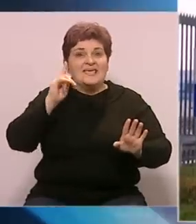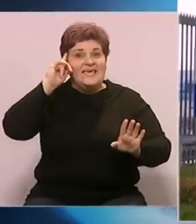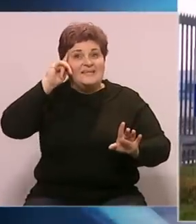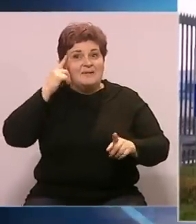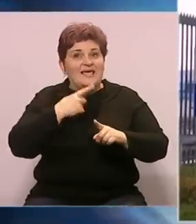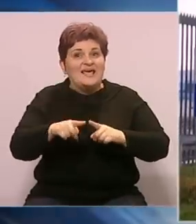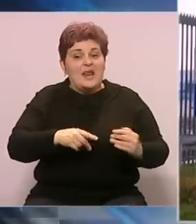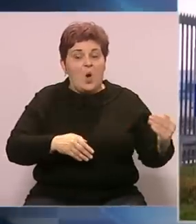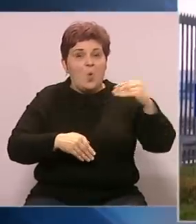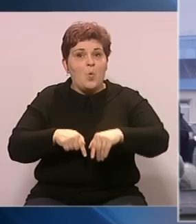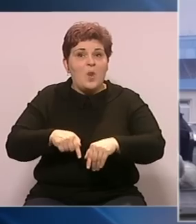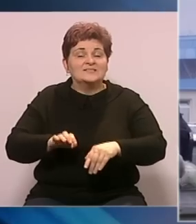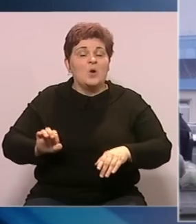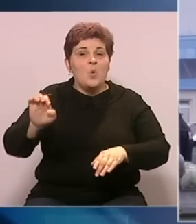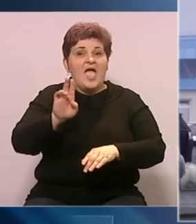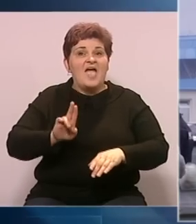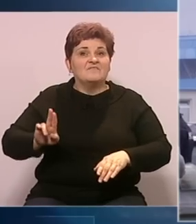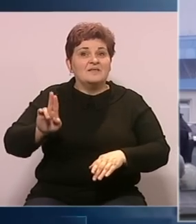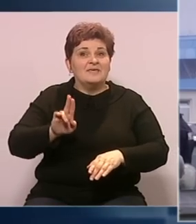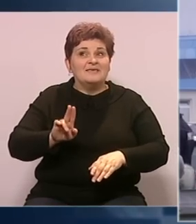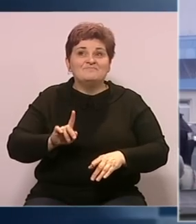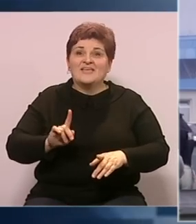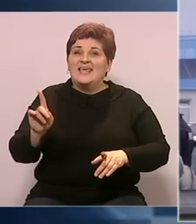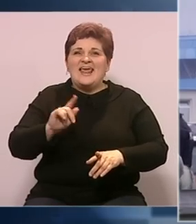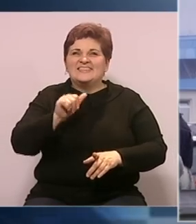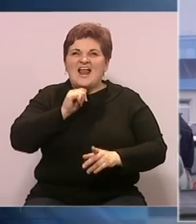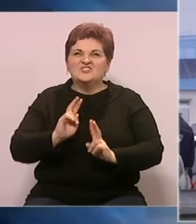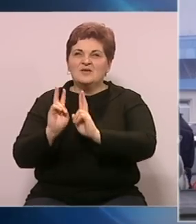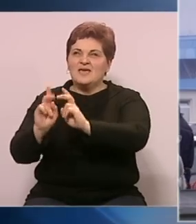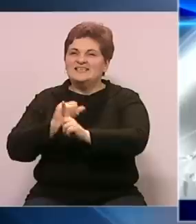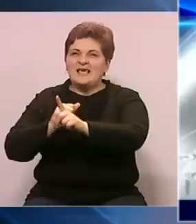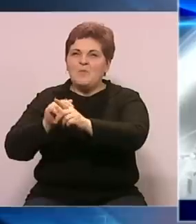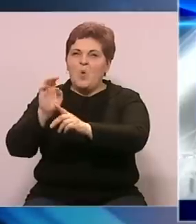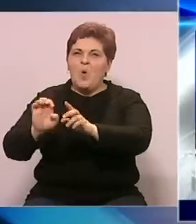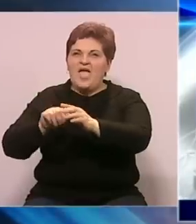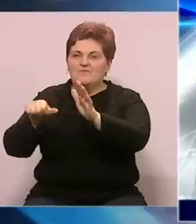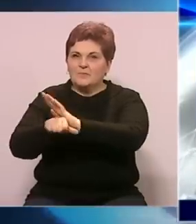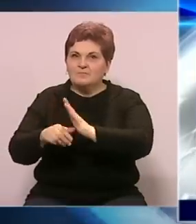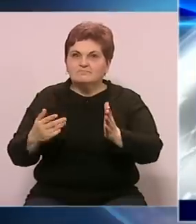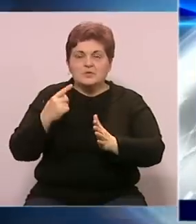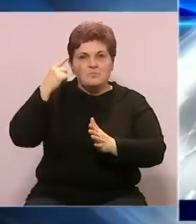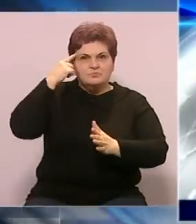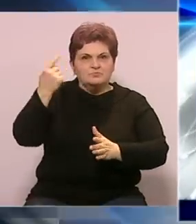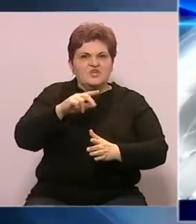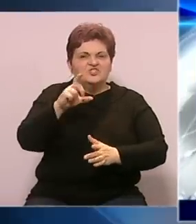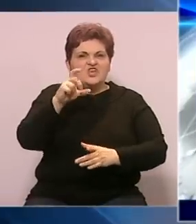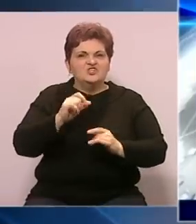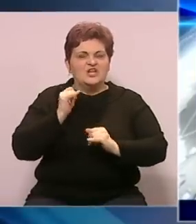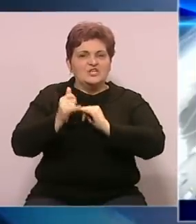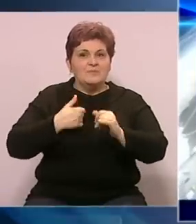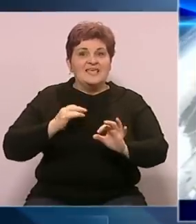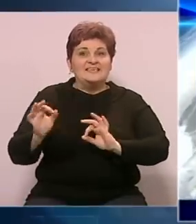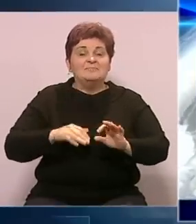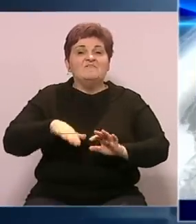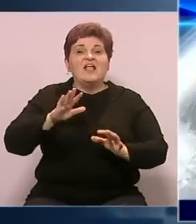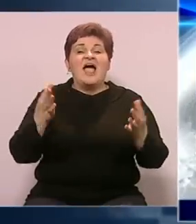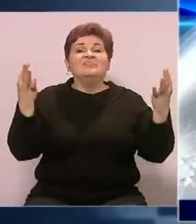motiv njihovog ulazka u Evropsku uniju daleko do stvarivanja azilanskog statusa. Kako se može saznati od pristiglih čečenskih turista, spremno je